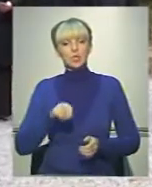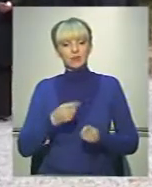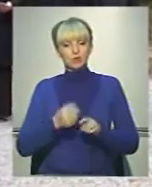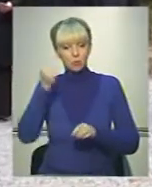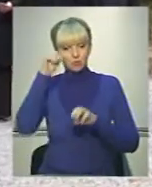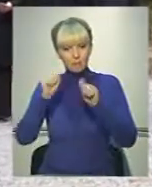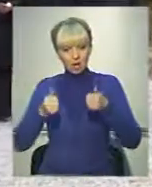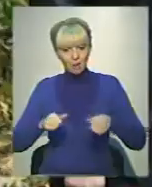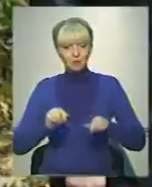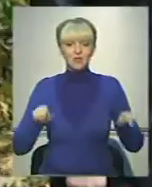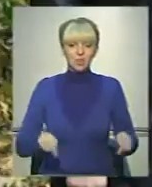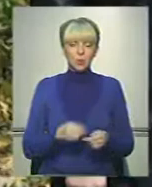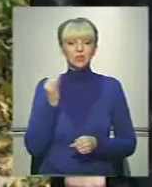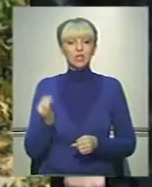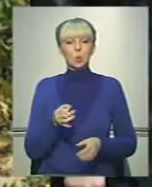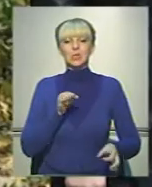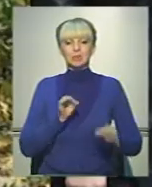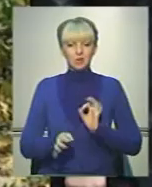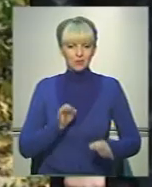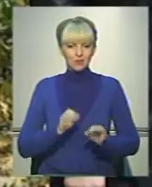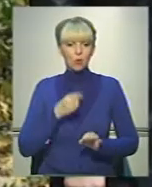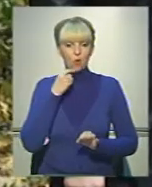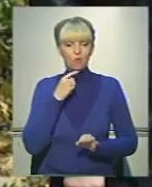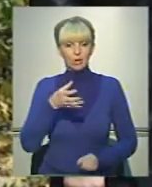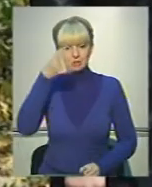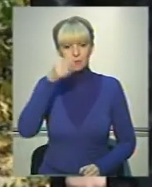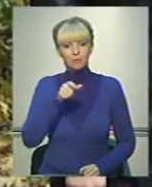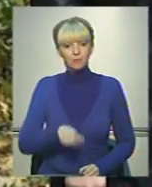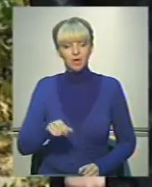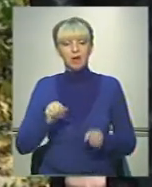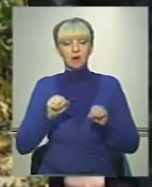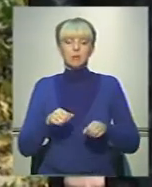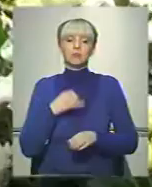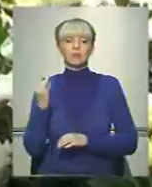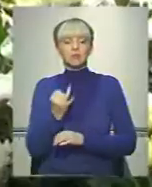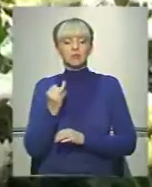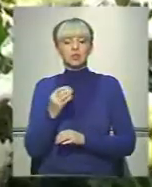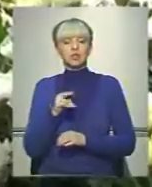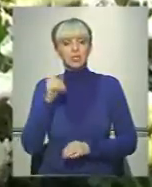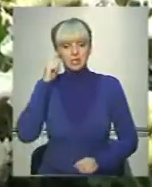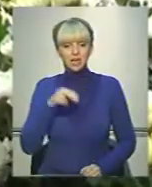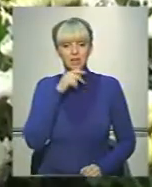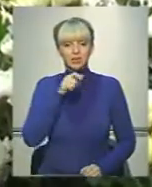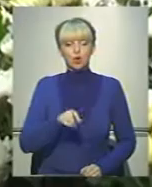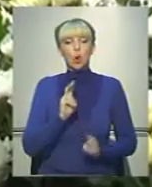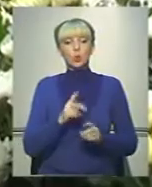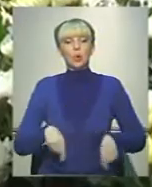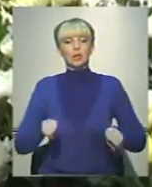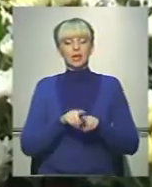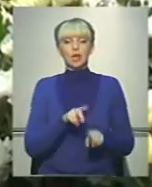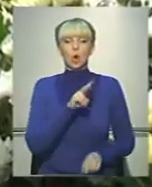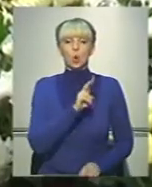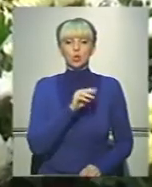цього пам'ятника – відновлення історичної справедливості, кажуть науковці. Ми ж вирішили поцікавитися, чи знають чернівчани, хто такий